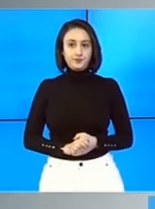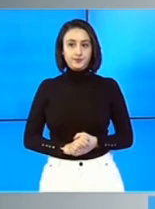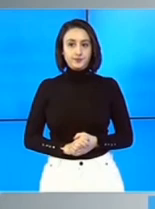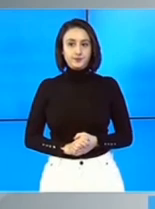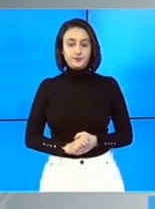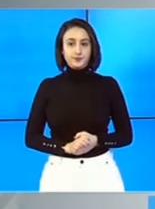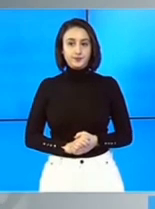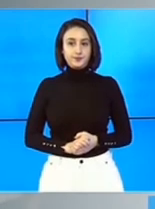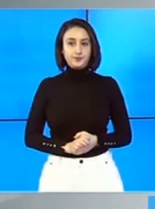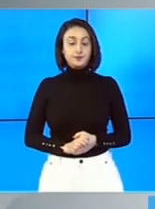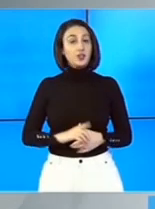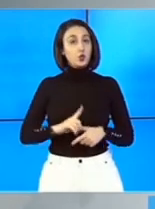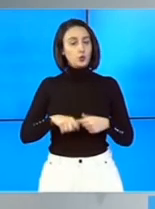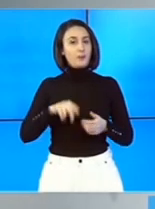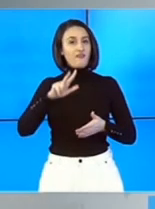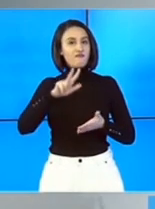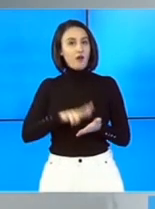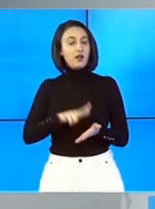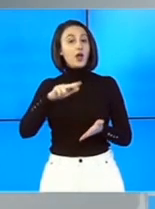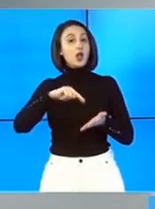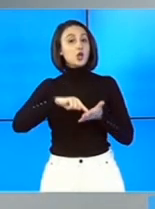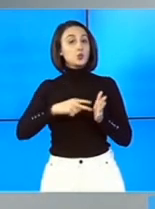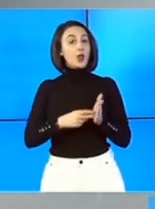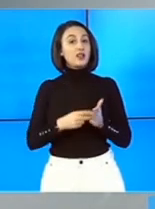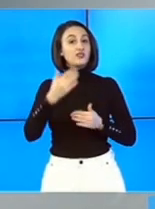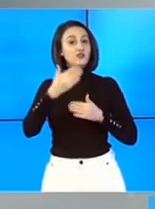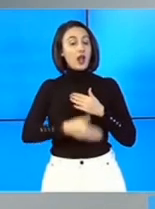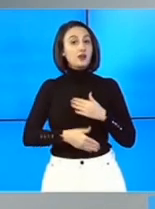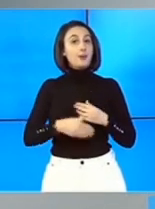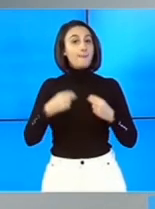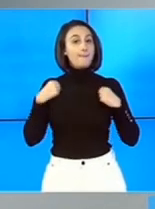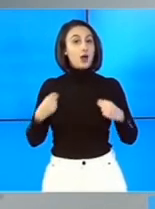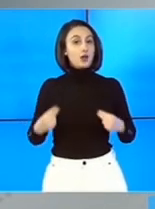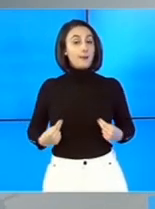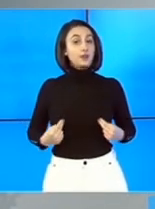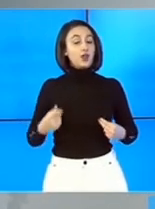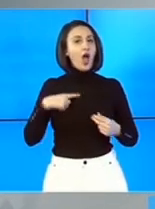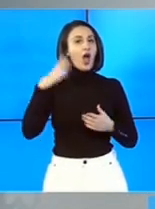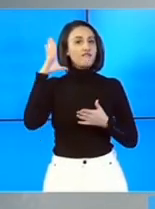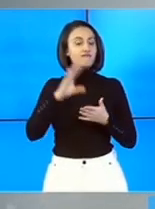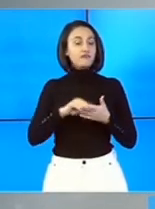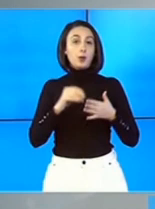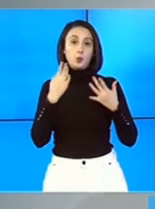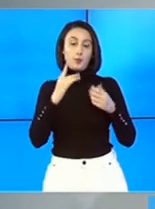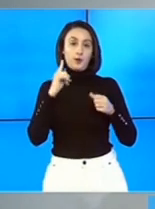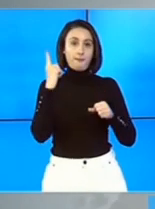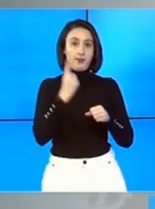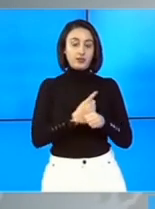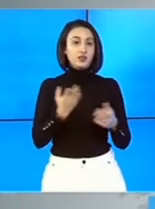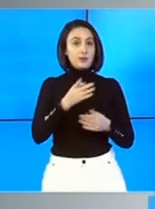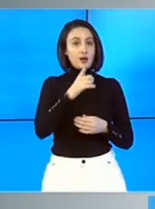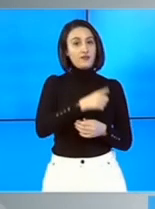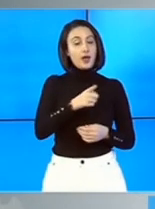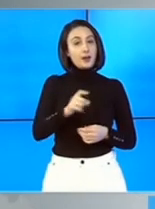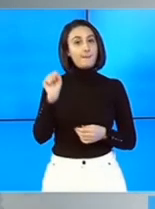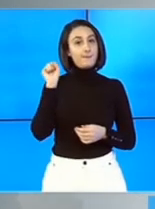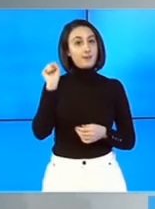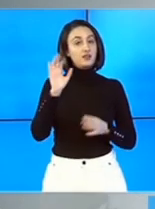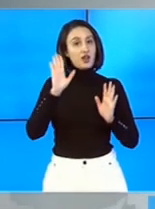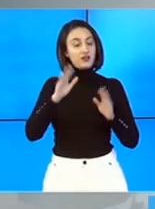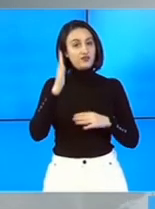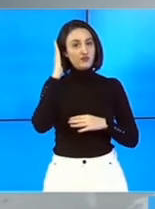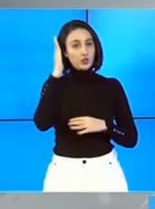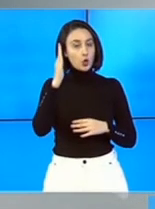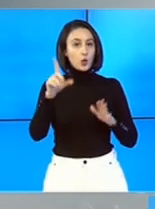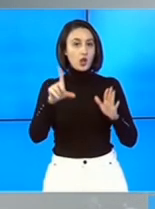Bun găsit! După validarea rezultatelor finale de la parlamentare, vom afla numărul de mandate pe care fiecare partid îl va avea în